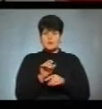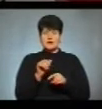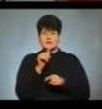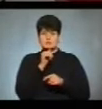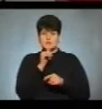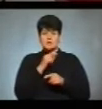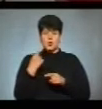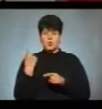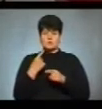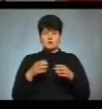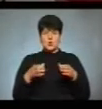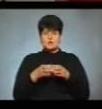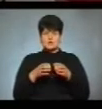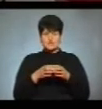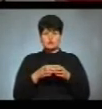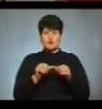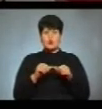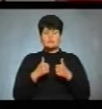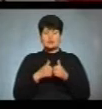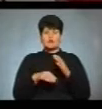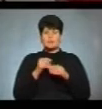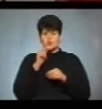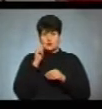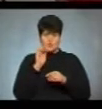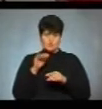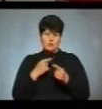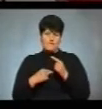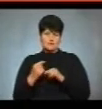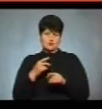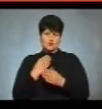посередку Комітету виборців України, потім повернемося до розмови.